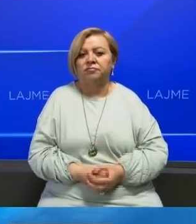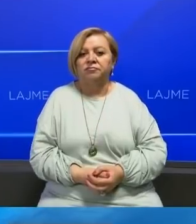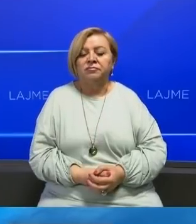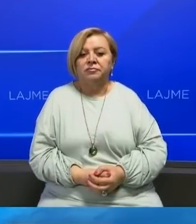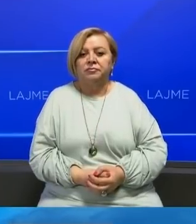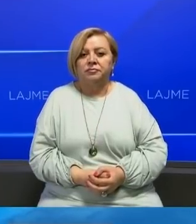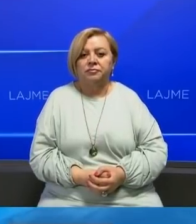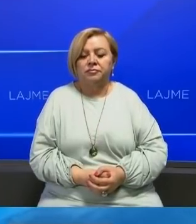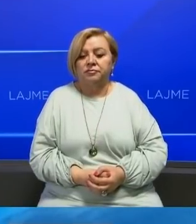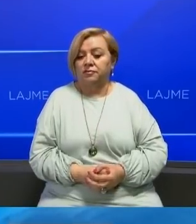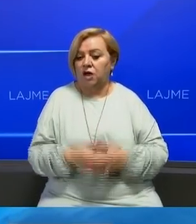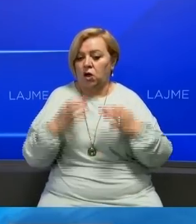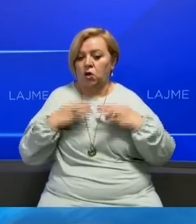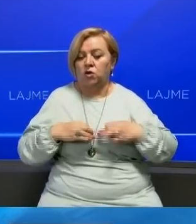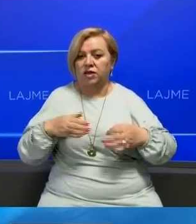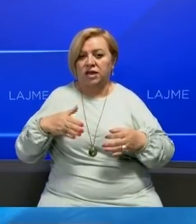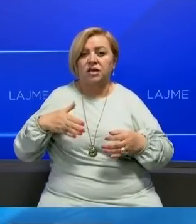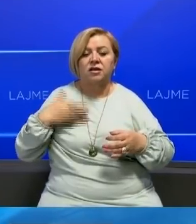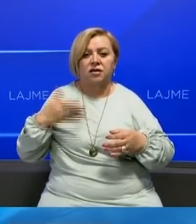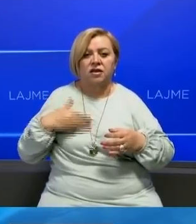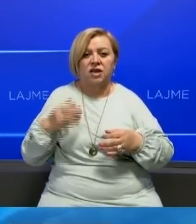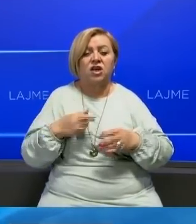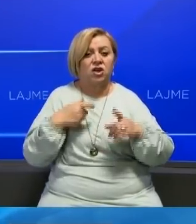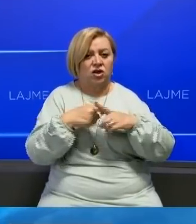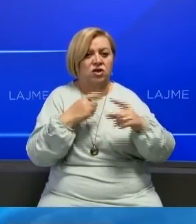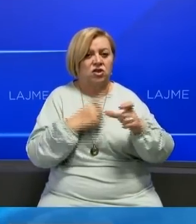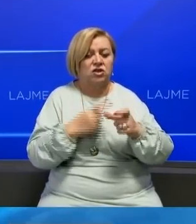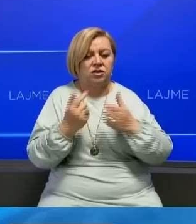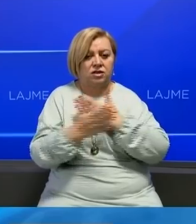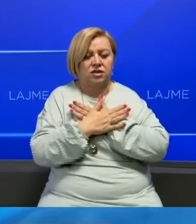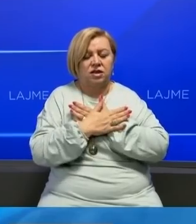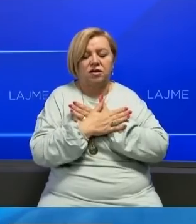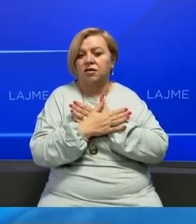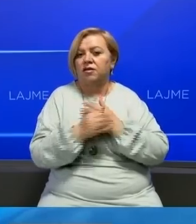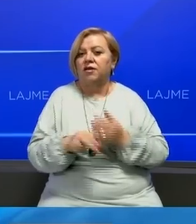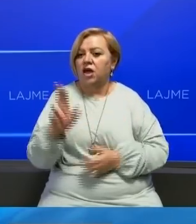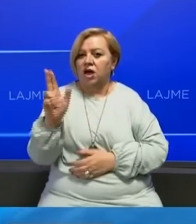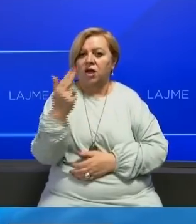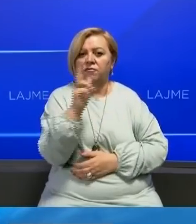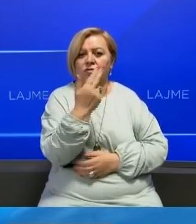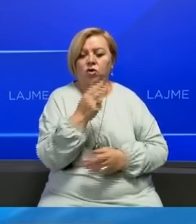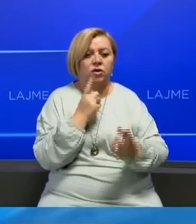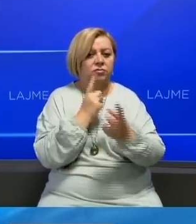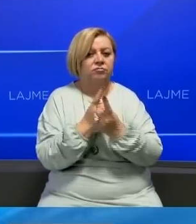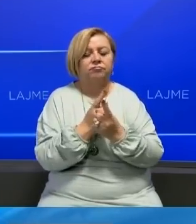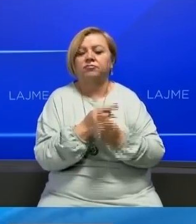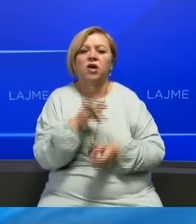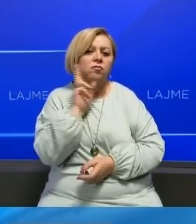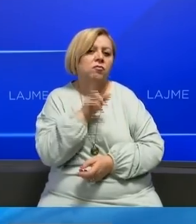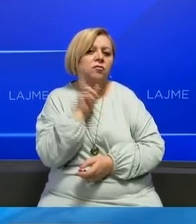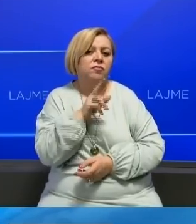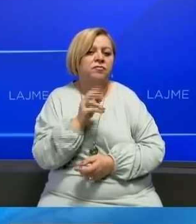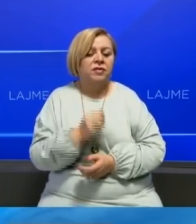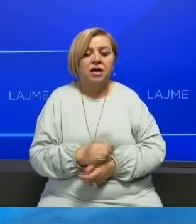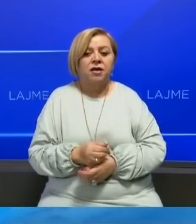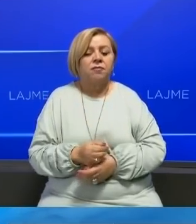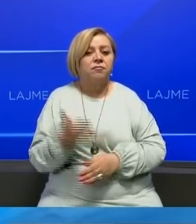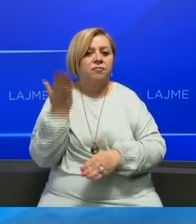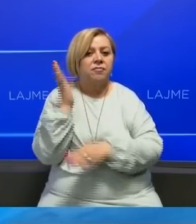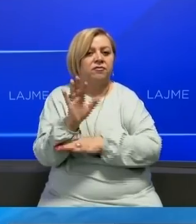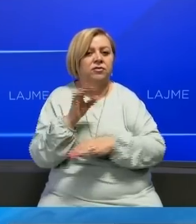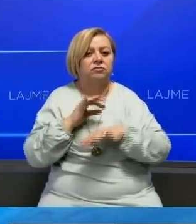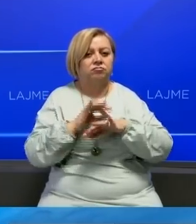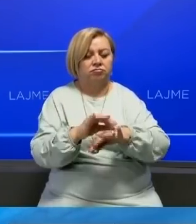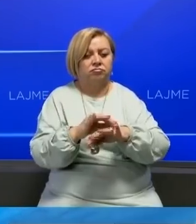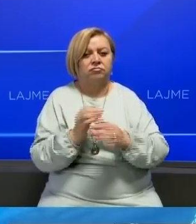Gjeneva. Kuretari i ri, Komisioni qëndror të zgjedhjeve, kreshtnik Radonici kaftuar në takim jo formal përfacuesi të partive politike në